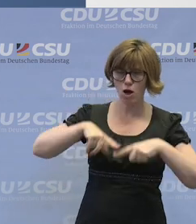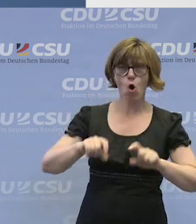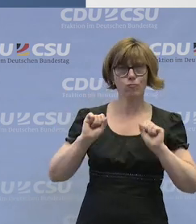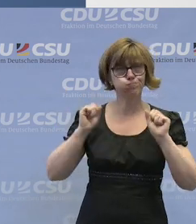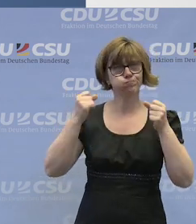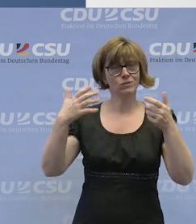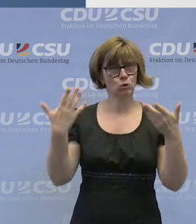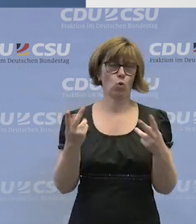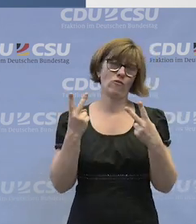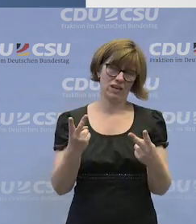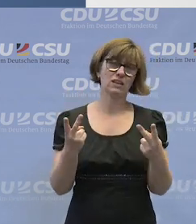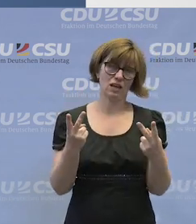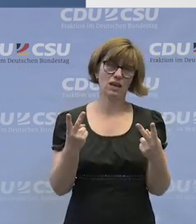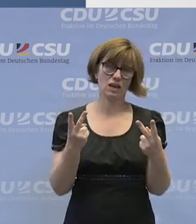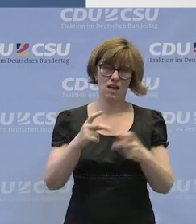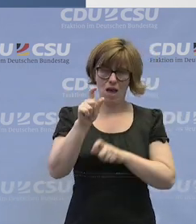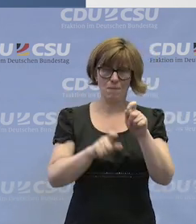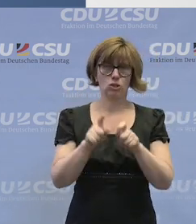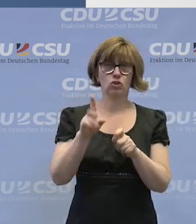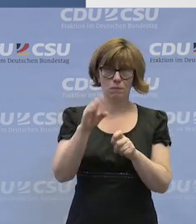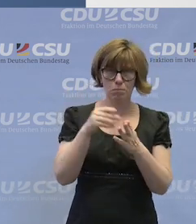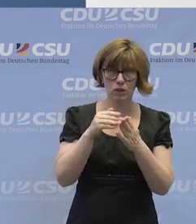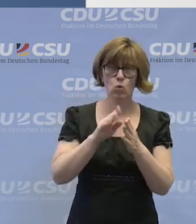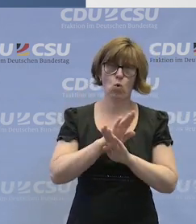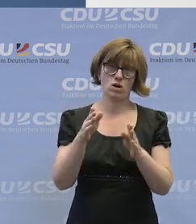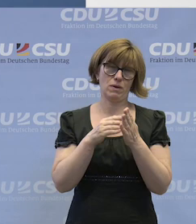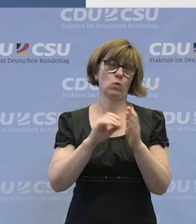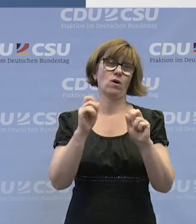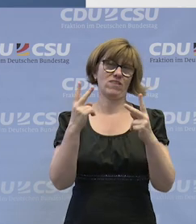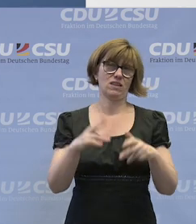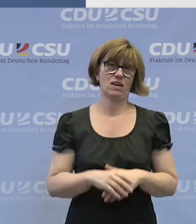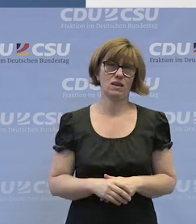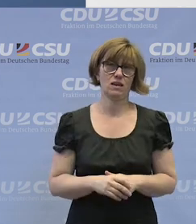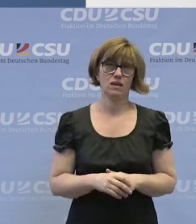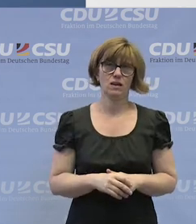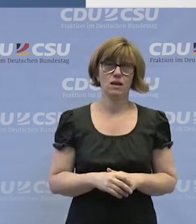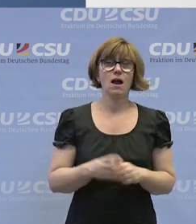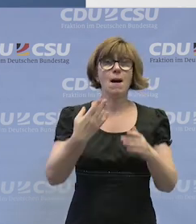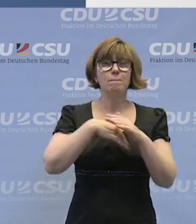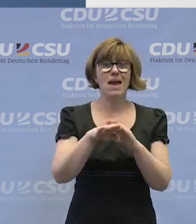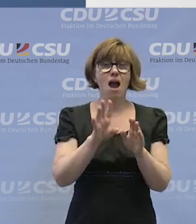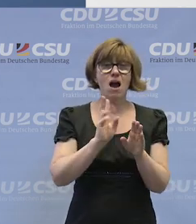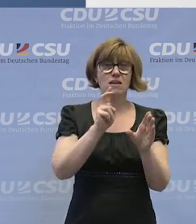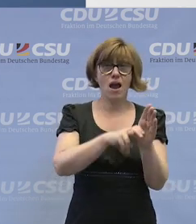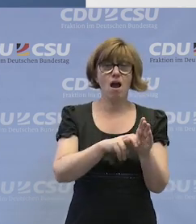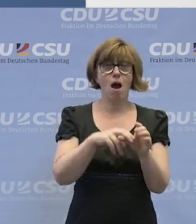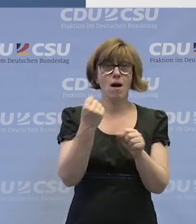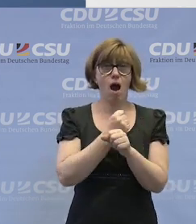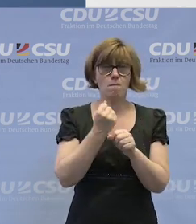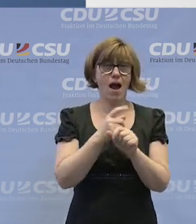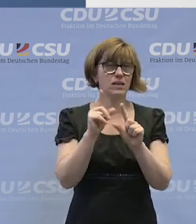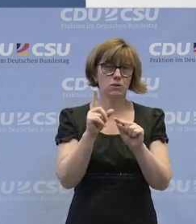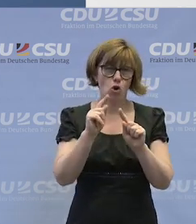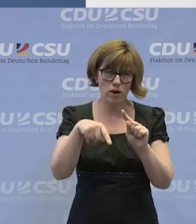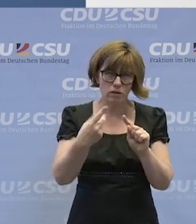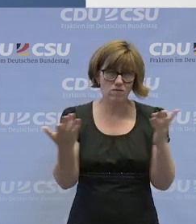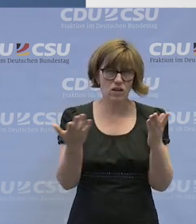werden, ist wichtig für Menschen mit und ohne Behinderung. Und mehr Teilhabe an Arbeit bedeutet